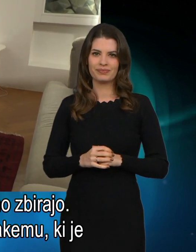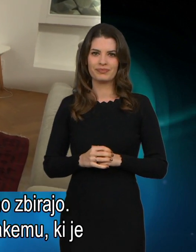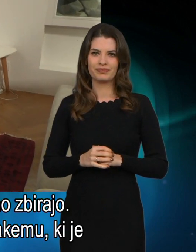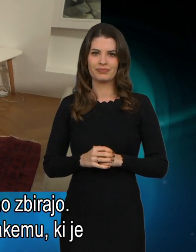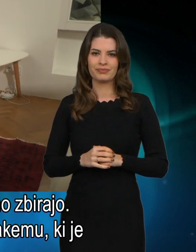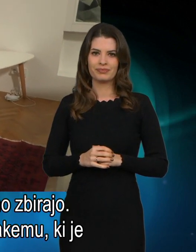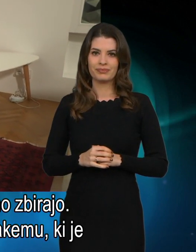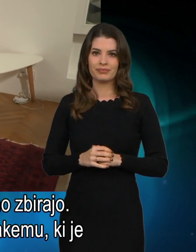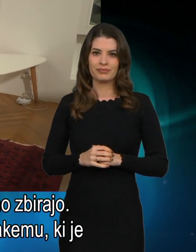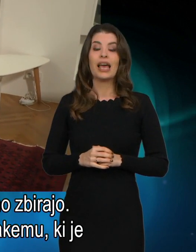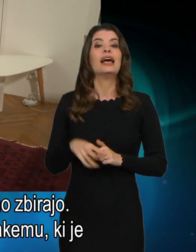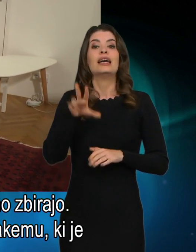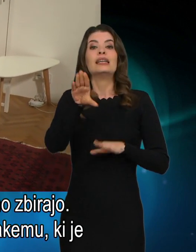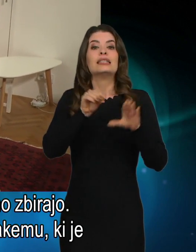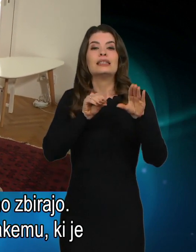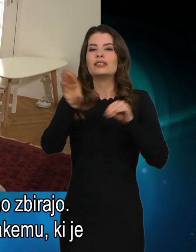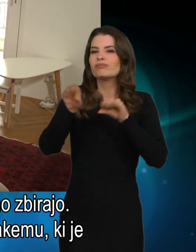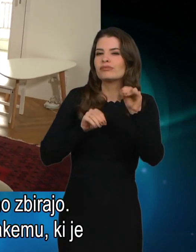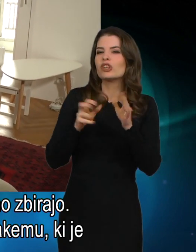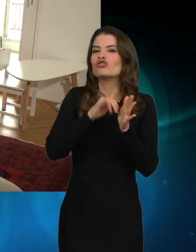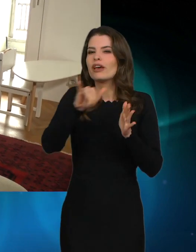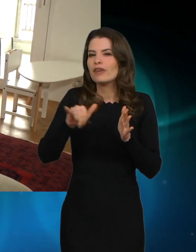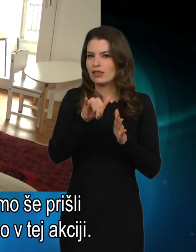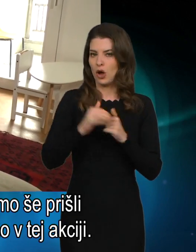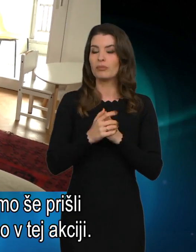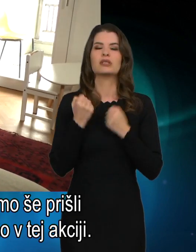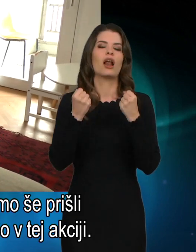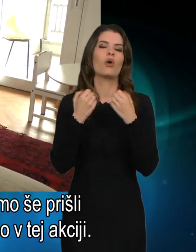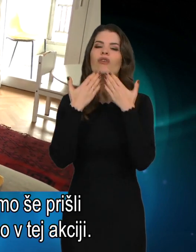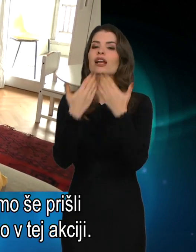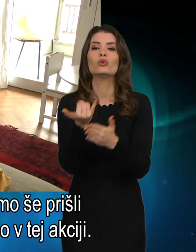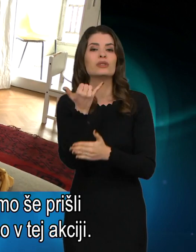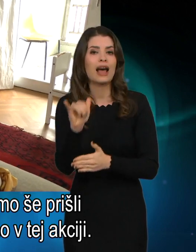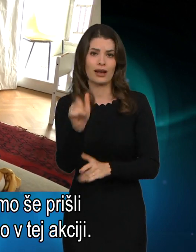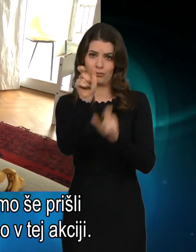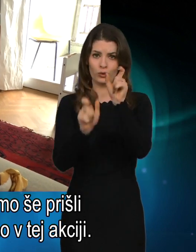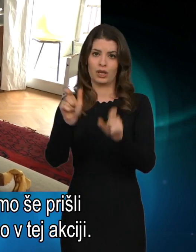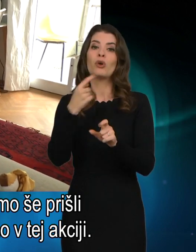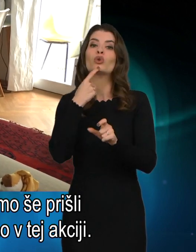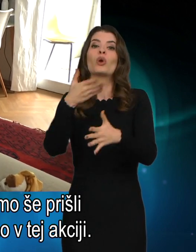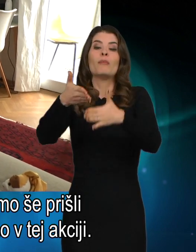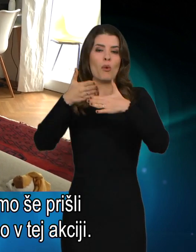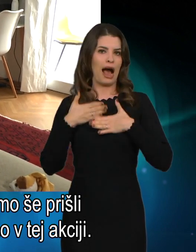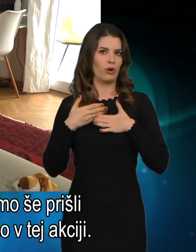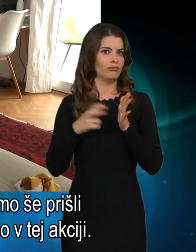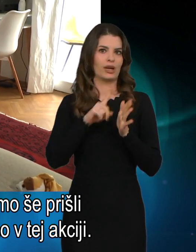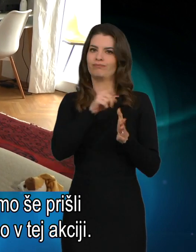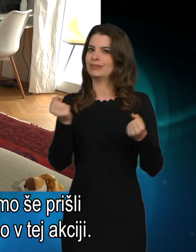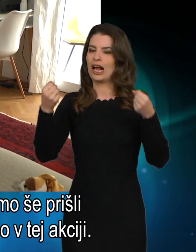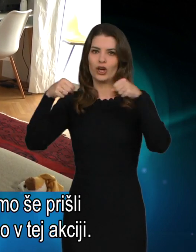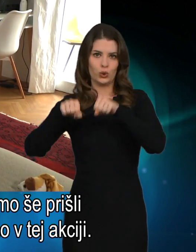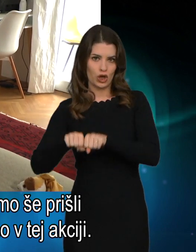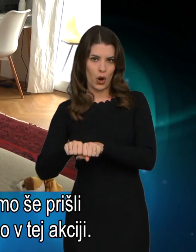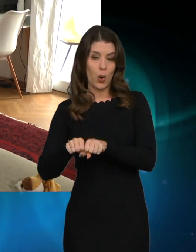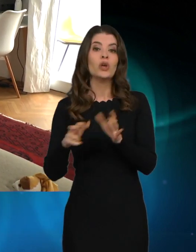Sredstva se še vedno zbirajo, zelo smo hvaležni vsakmu, ki je pomagal do zdaj. Nismo še prišli do konca, še vedno smo